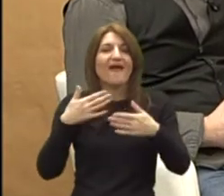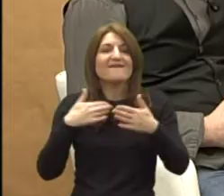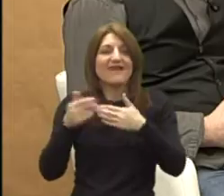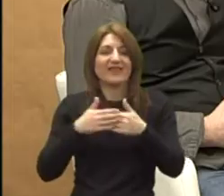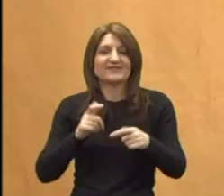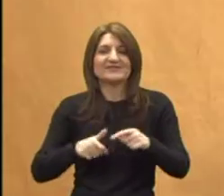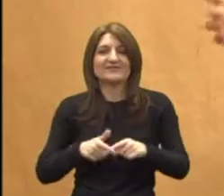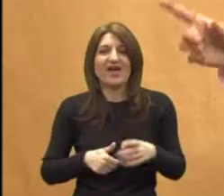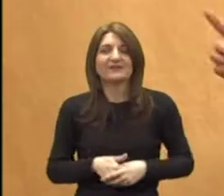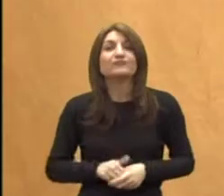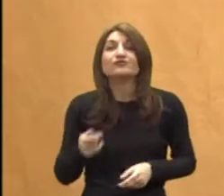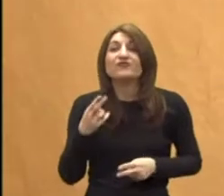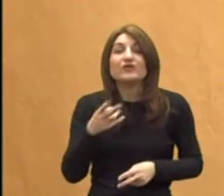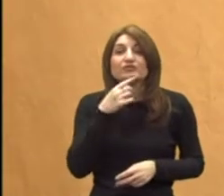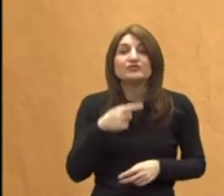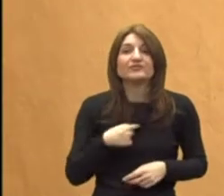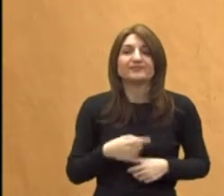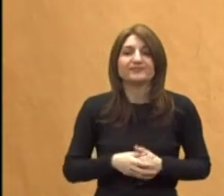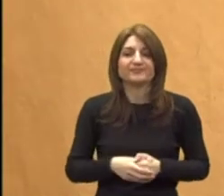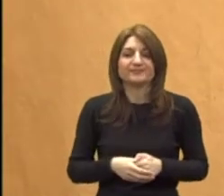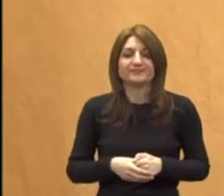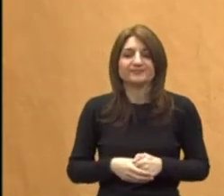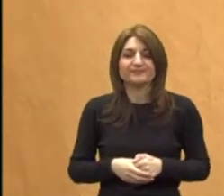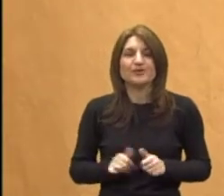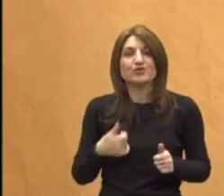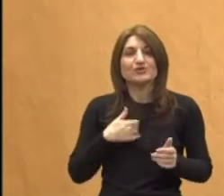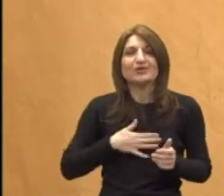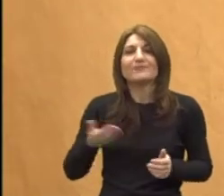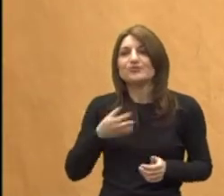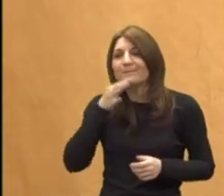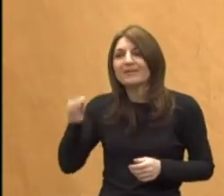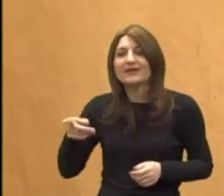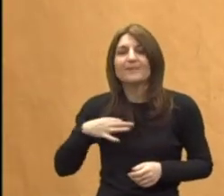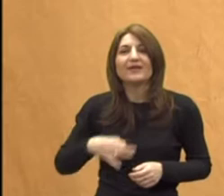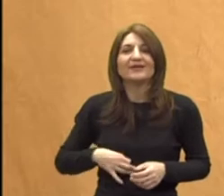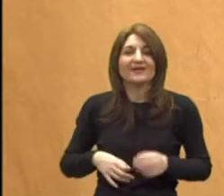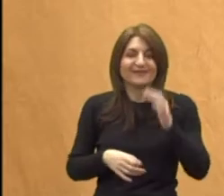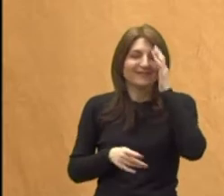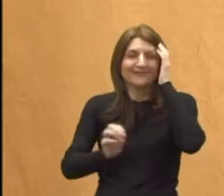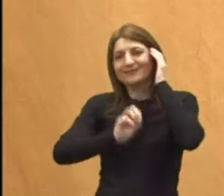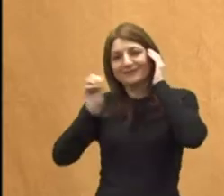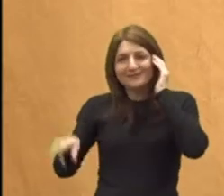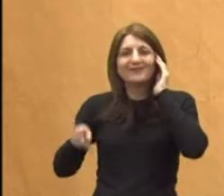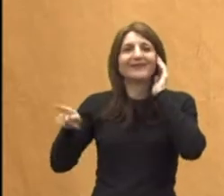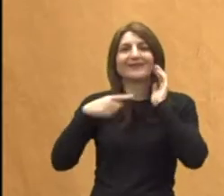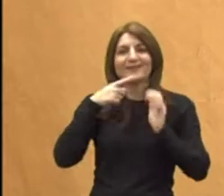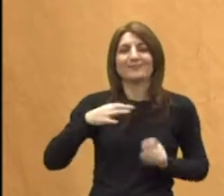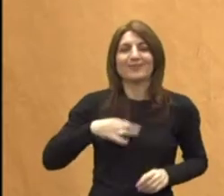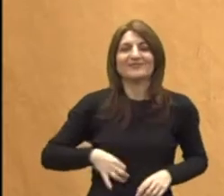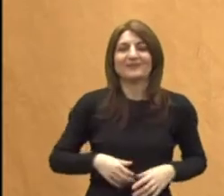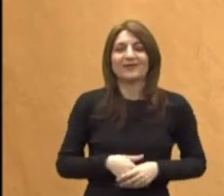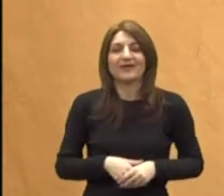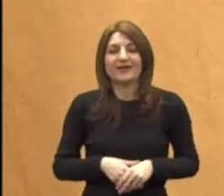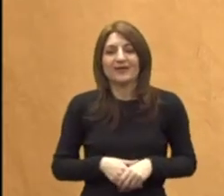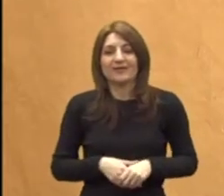Imate mi vi još nešto jako važno reći jer još ću nešto pisati profesor Crubi. Ne, Da, recite mi, recite mi. Pribacio bi to da... Evo,